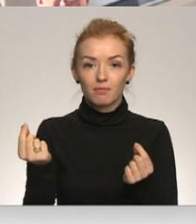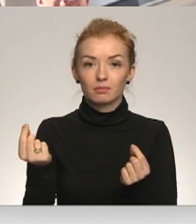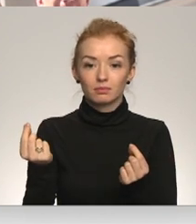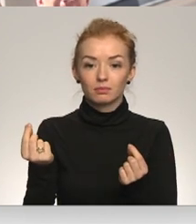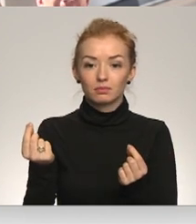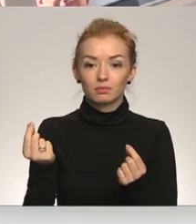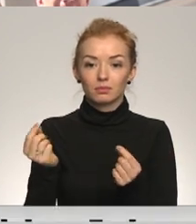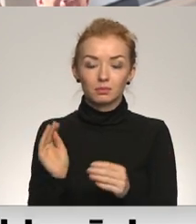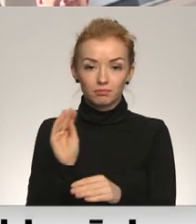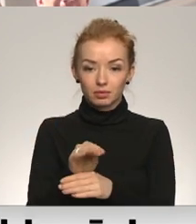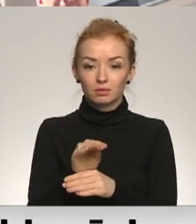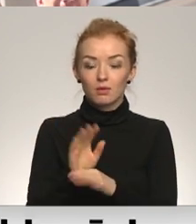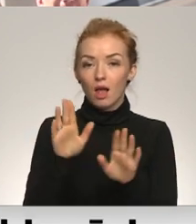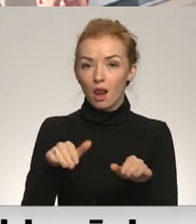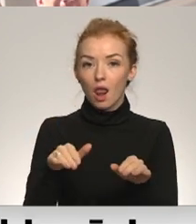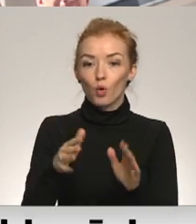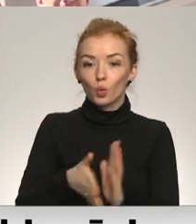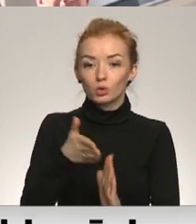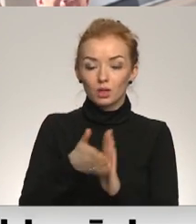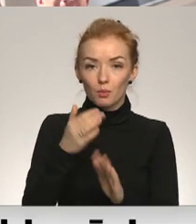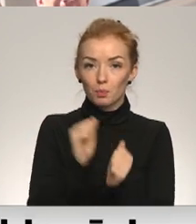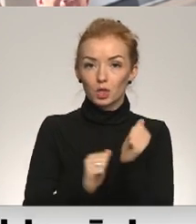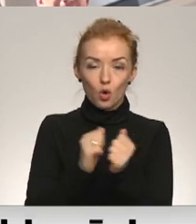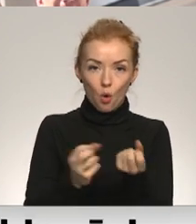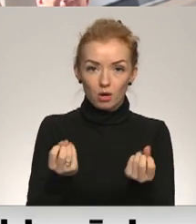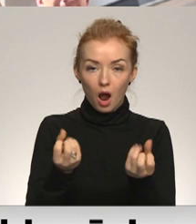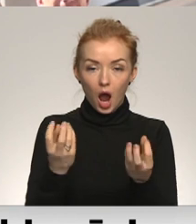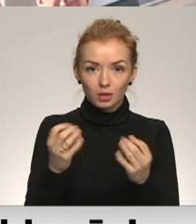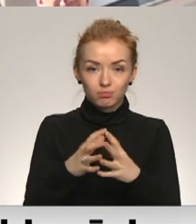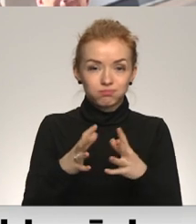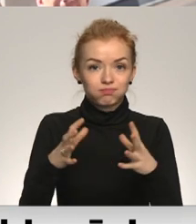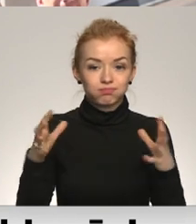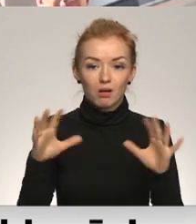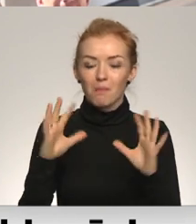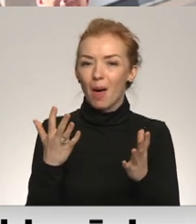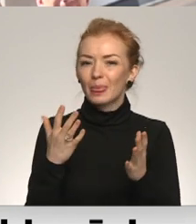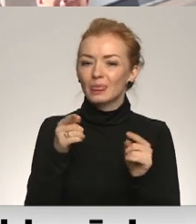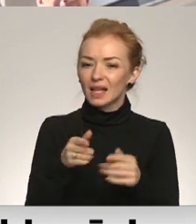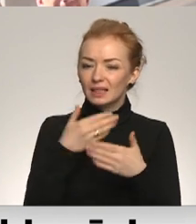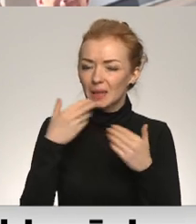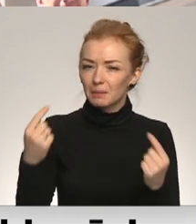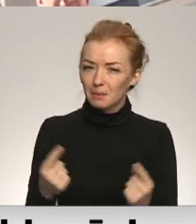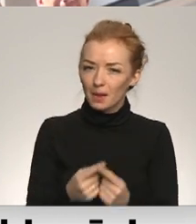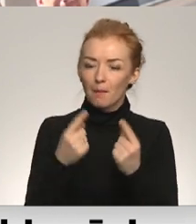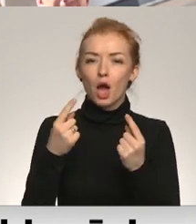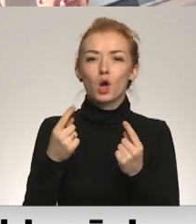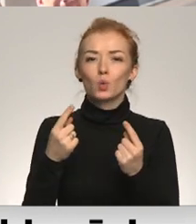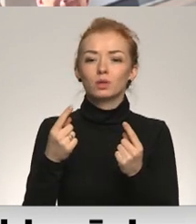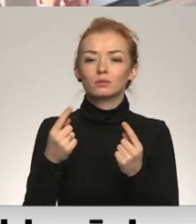pievienos, lai uzlabotu to biogāzes daudz, bet tas nebija īsti piemērots, jo